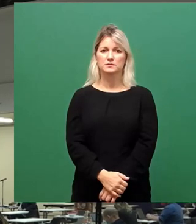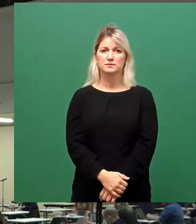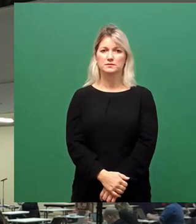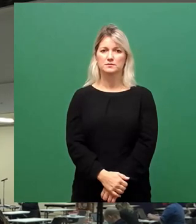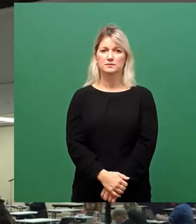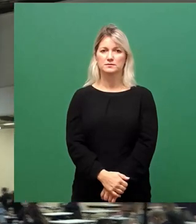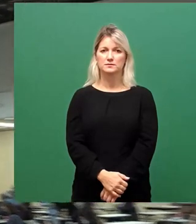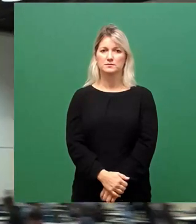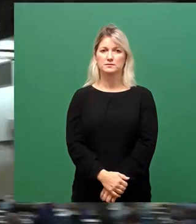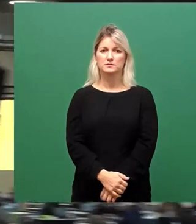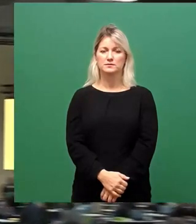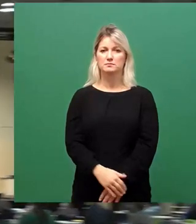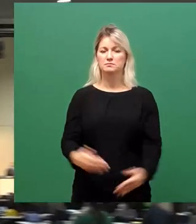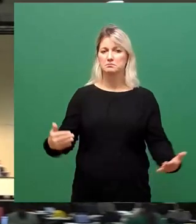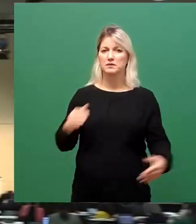Gegenstimmen?